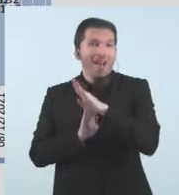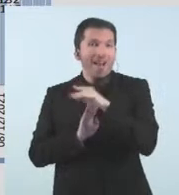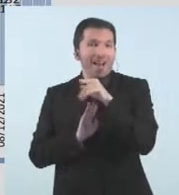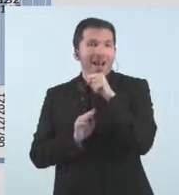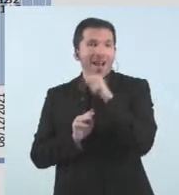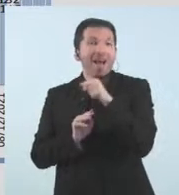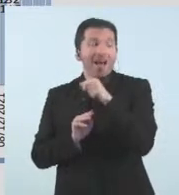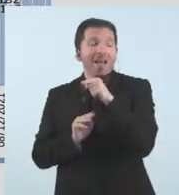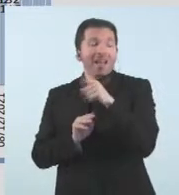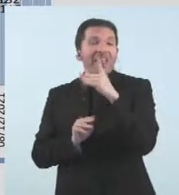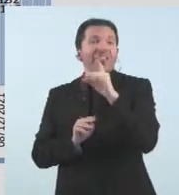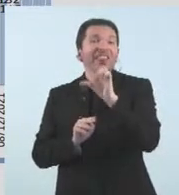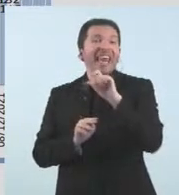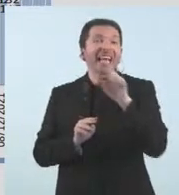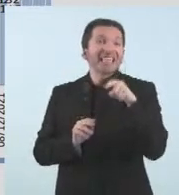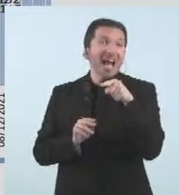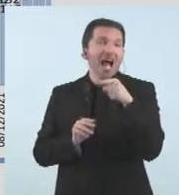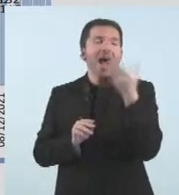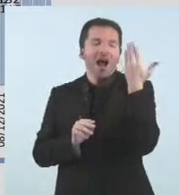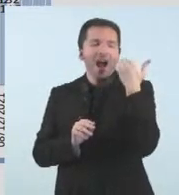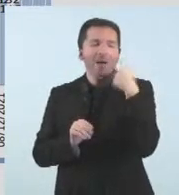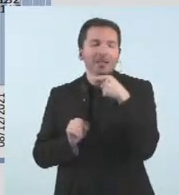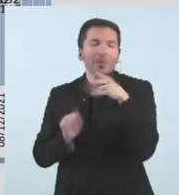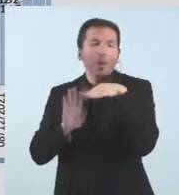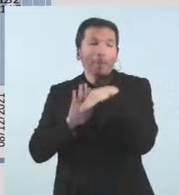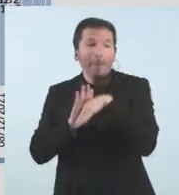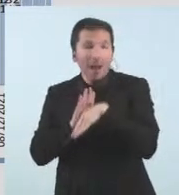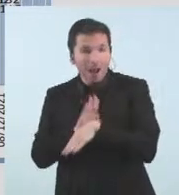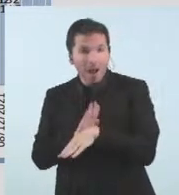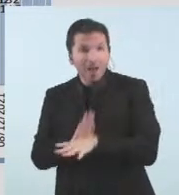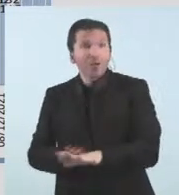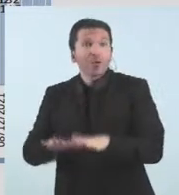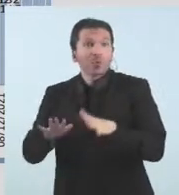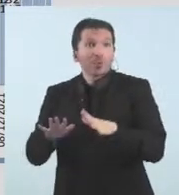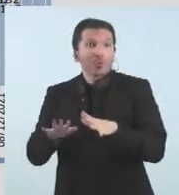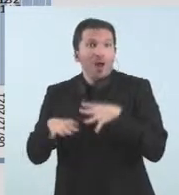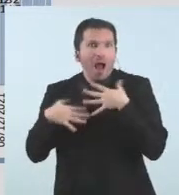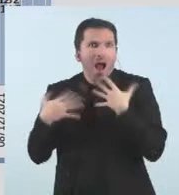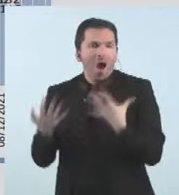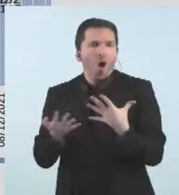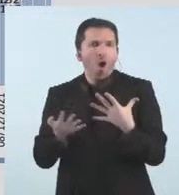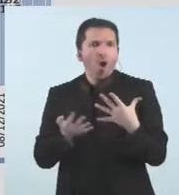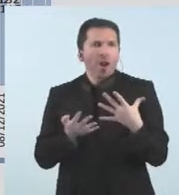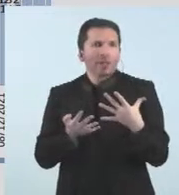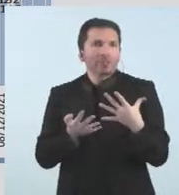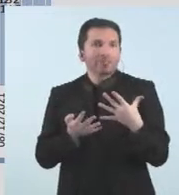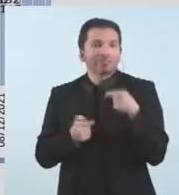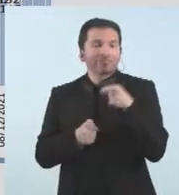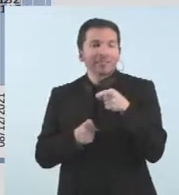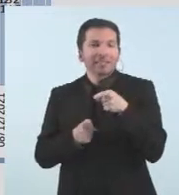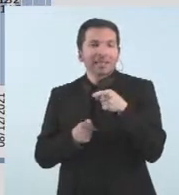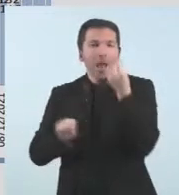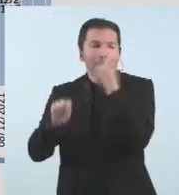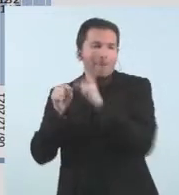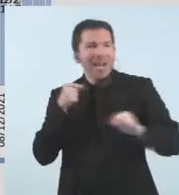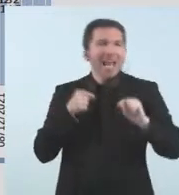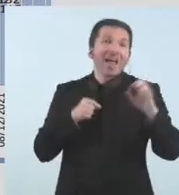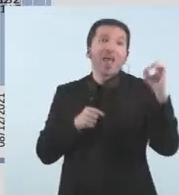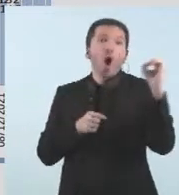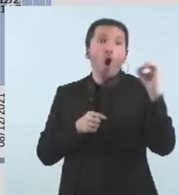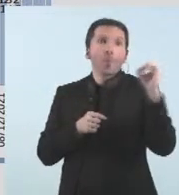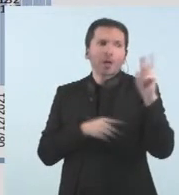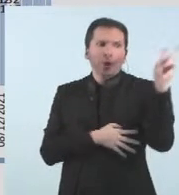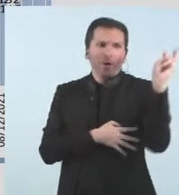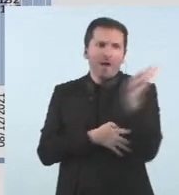baixant de forma molt significativa en el nombre de casos positius, ens ha arribat l'Òmicron, aquestes festes de Nadal, i aleshores